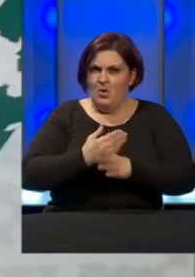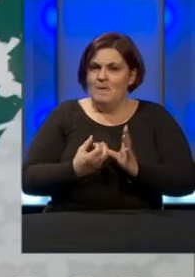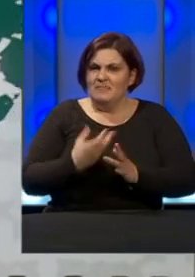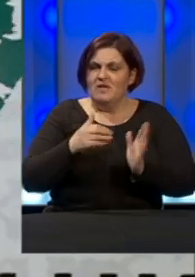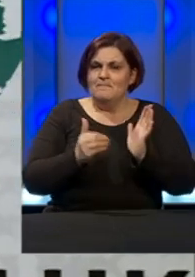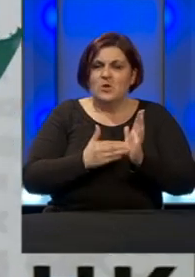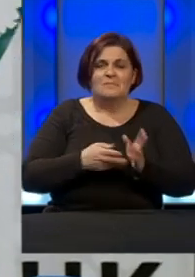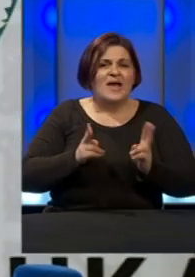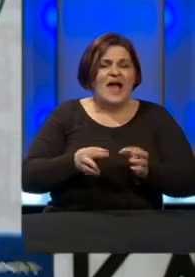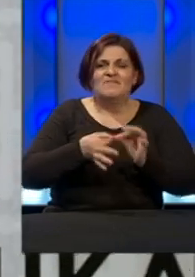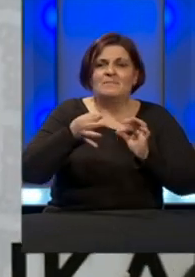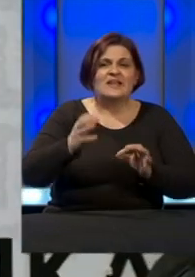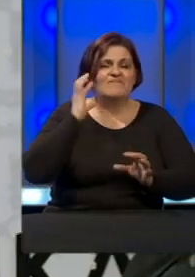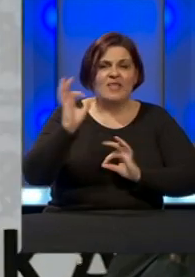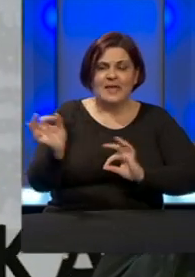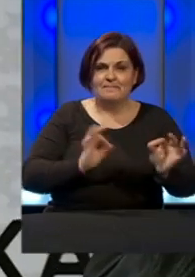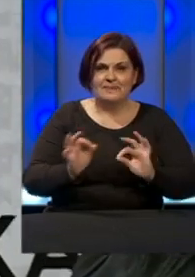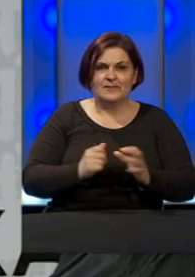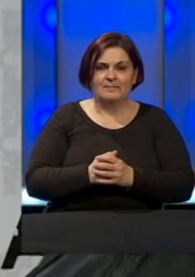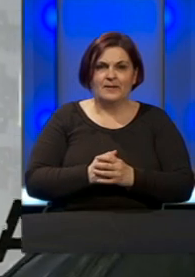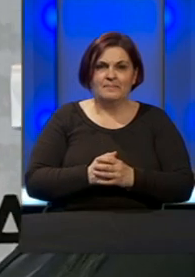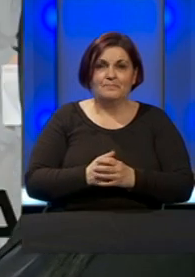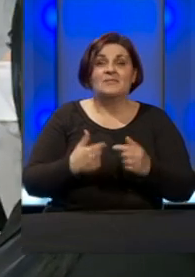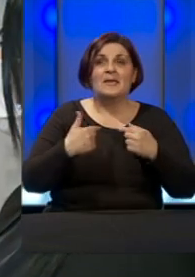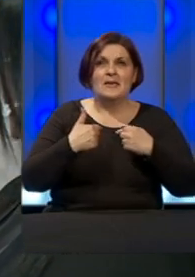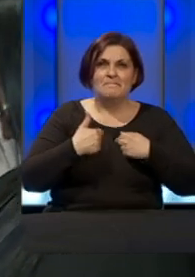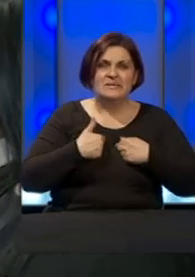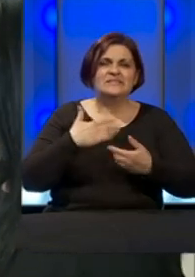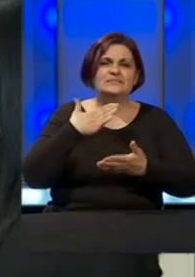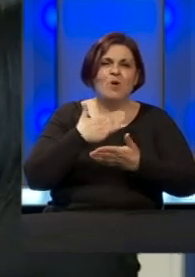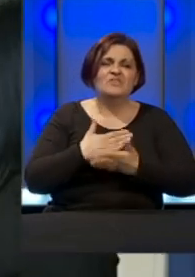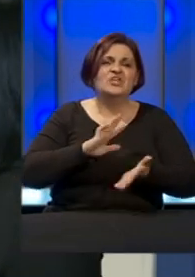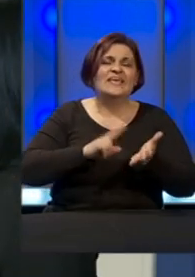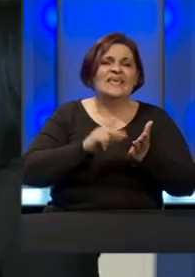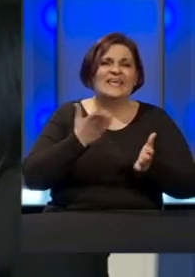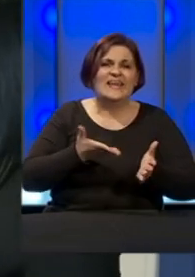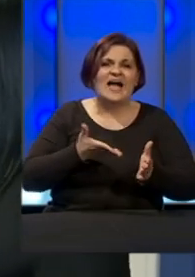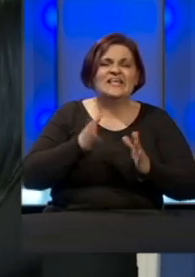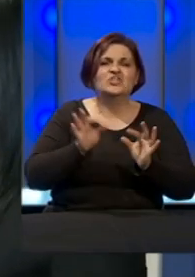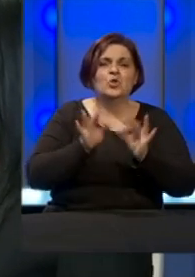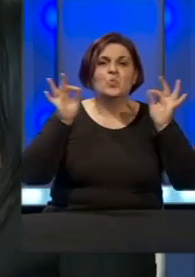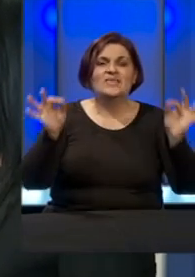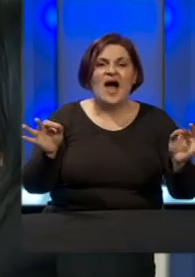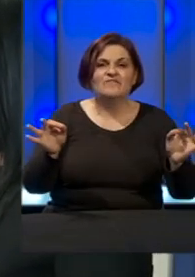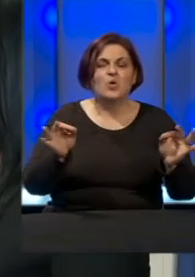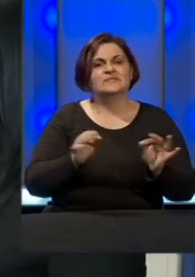neophodna, kakve mjere vlada priprema? Pa mi smo već na neki način izašli u javnost sa